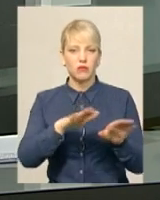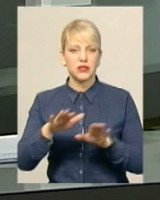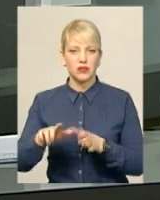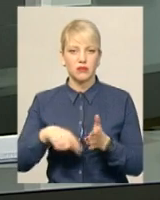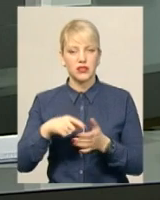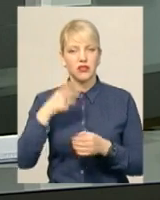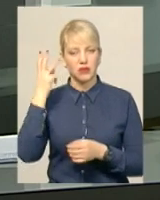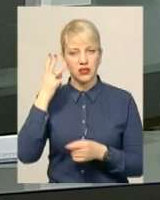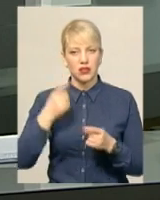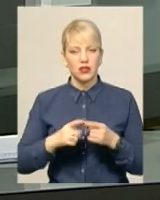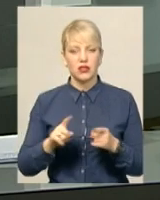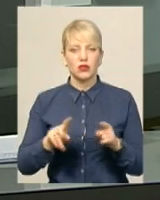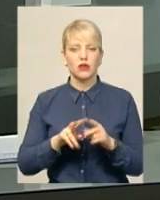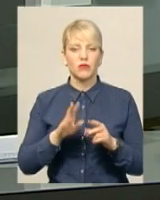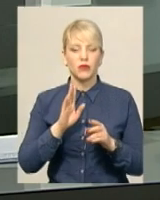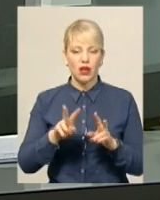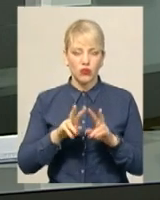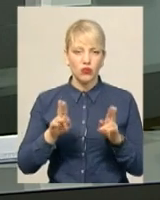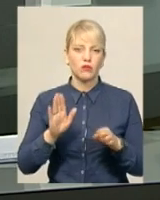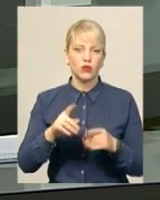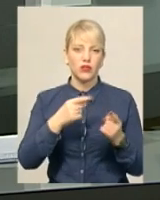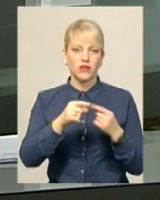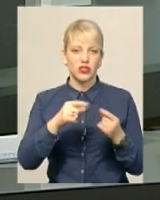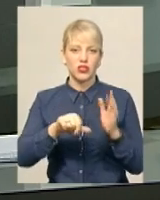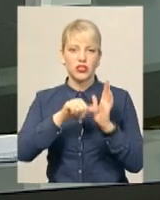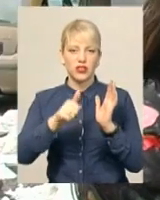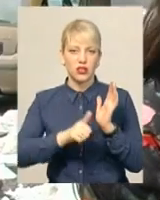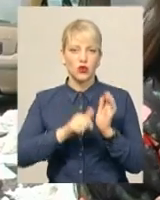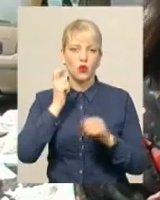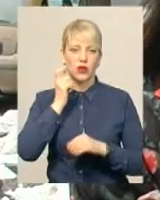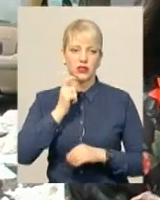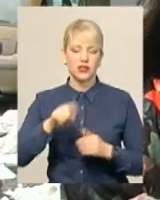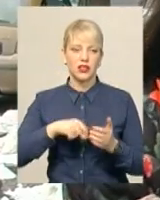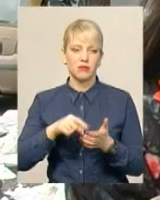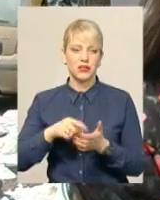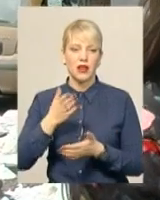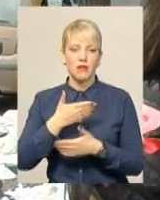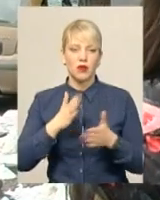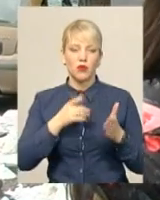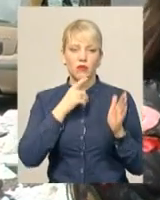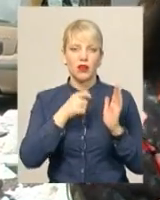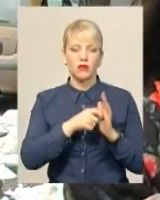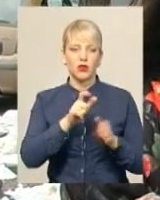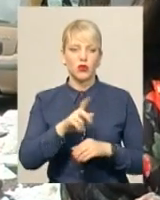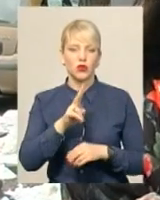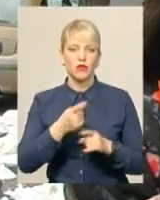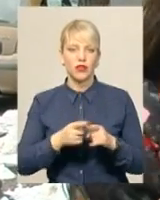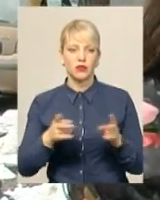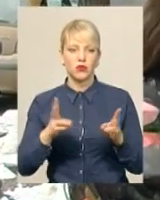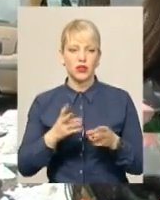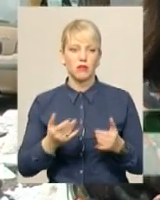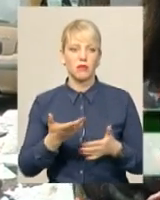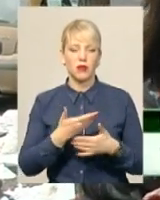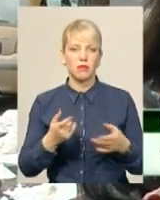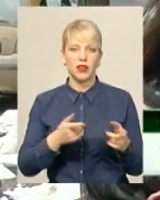Одночасну подібну акцію влаштують у 16 українських містах. «Ми будем кормити людей, які в цьому нуждаються. Ми приготовили для цього